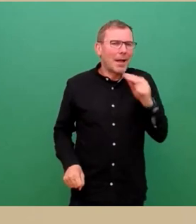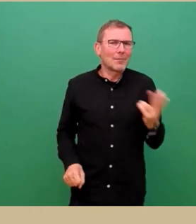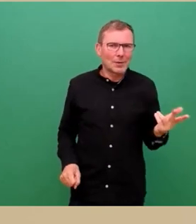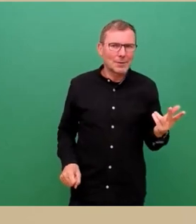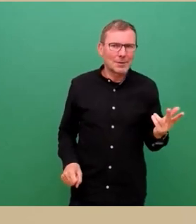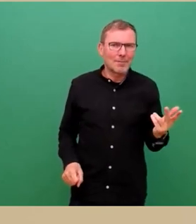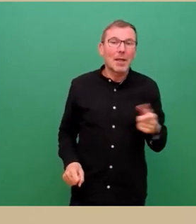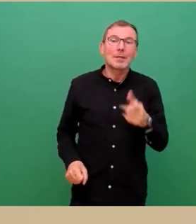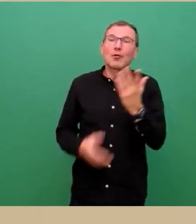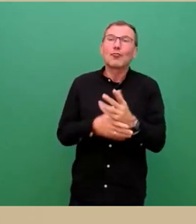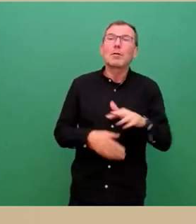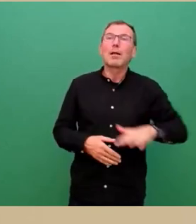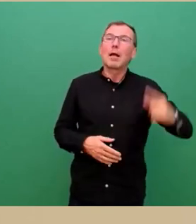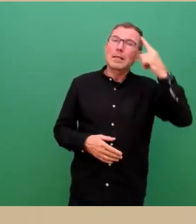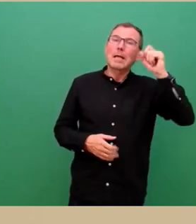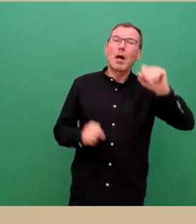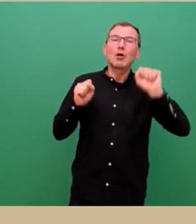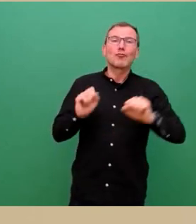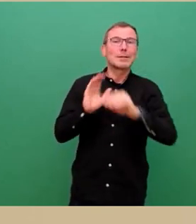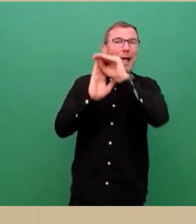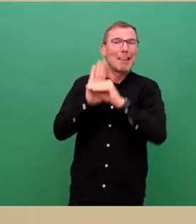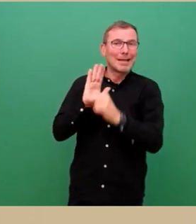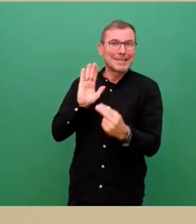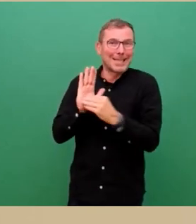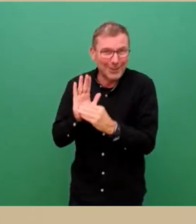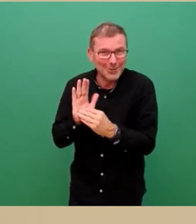Landesdenkmalschutzliste aufgenommen worden. Würde ich aber nochmal prüfen.